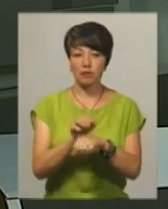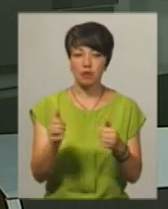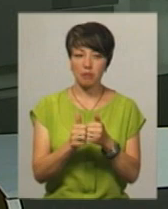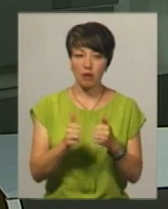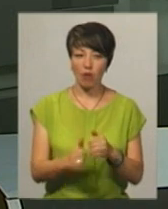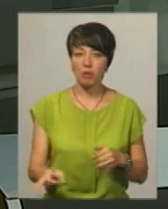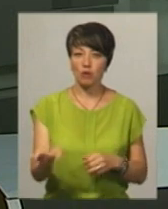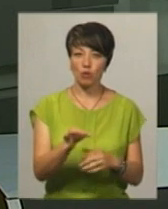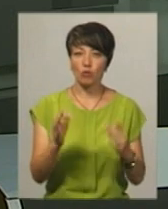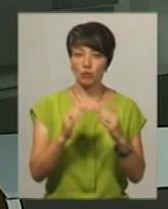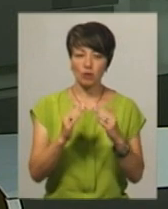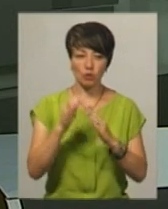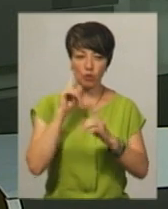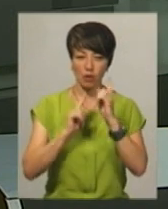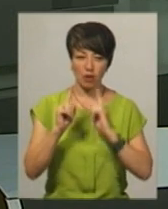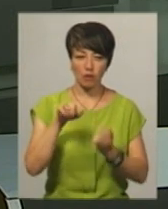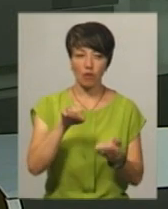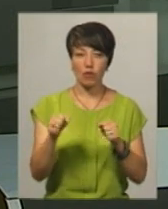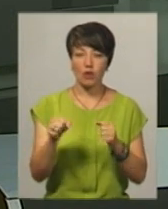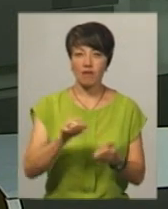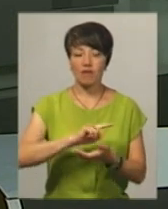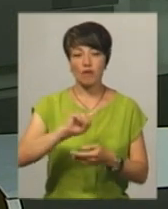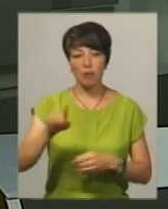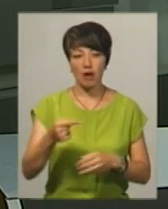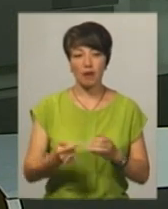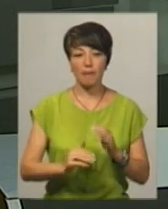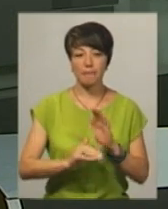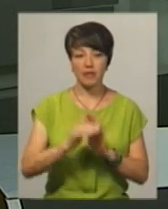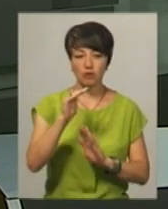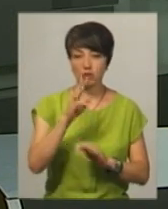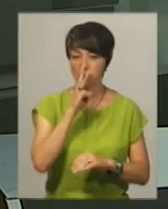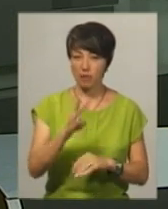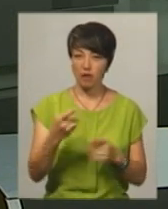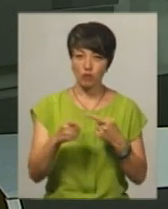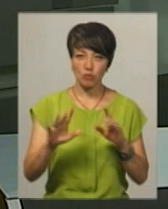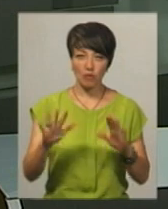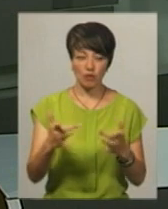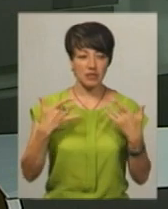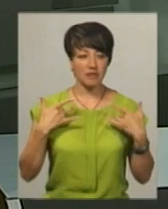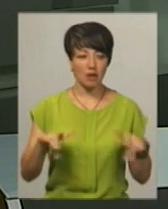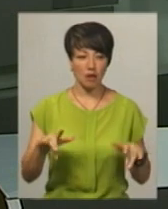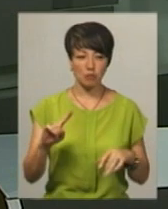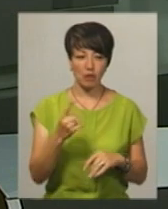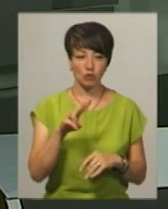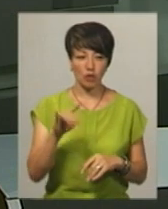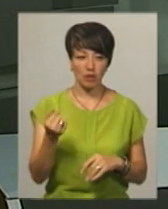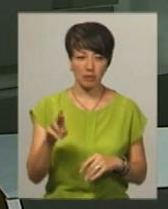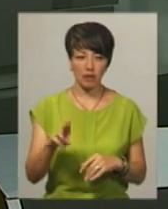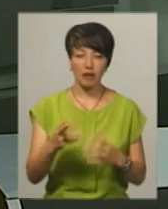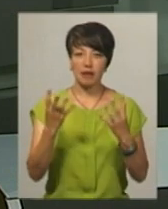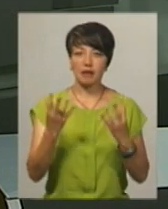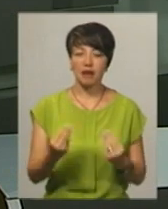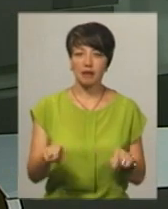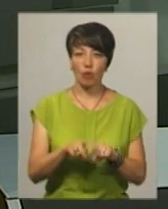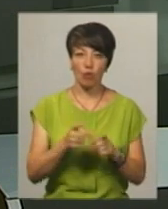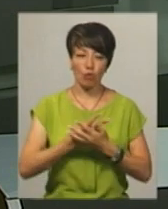стінами обласного будинку РАД. Водії вимагали підвищення зарплатні. В іншому випадку, кажуть, будуть звільнятися з 1 липня. День для